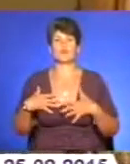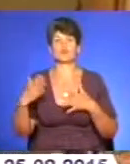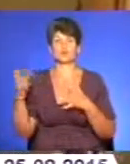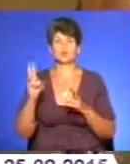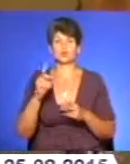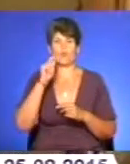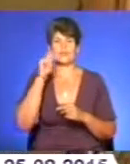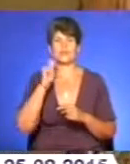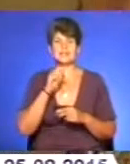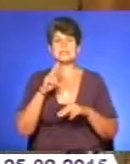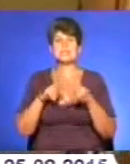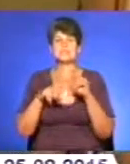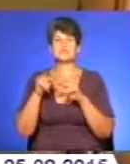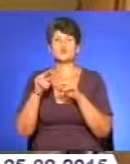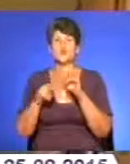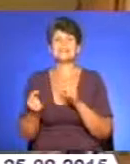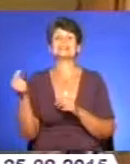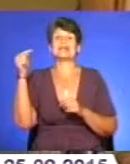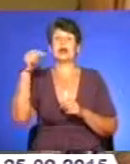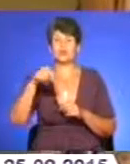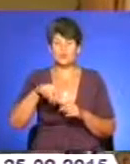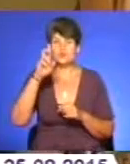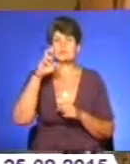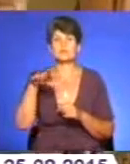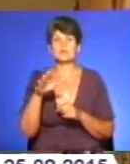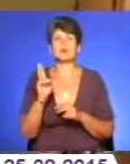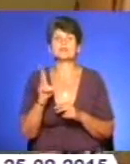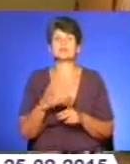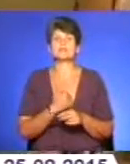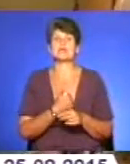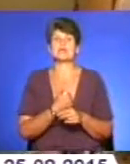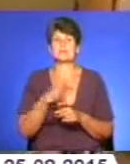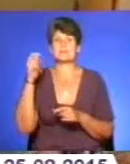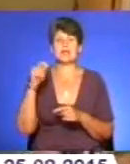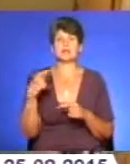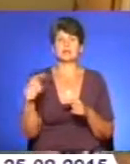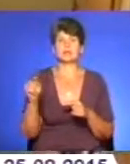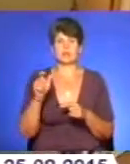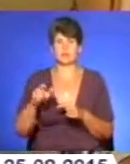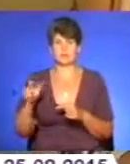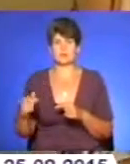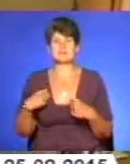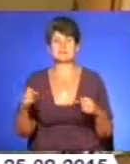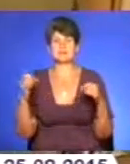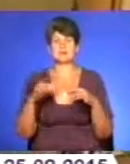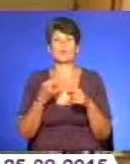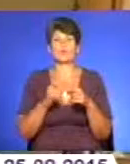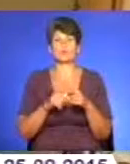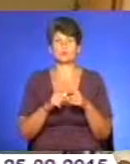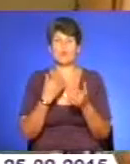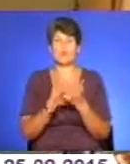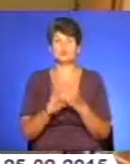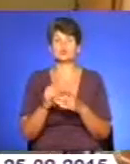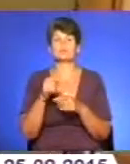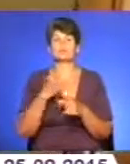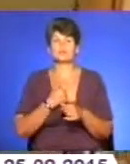хто в Україні і будуть таку краю, в яку захотять приїхати інші люди. Ми якраз тут і зібралися по цьому поводу, щоб у